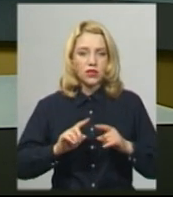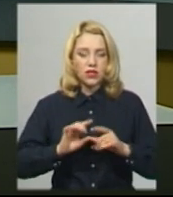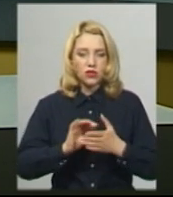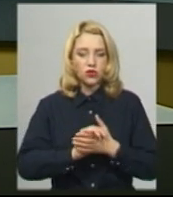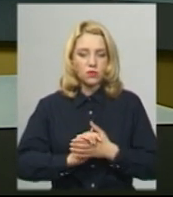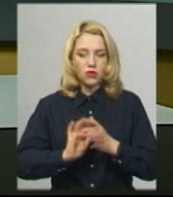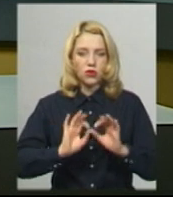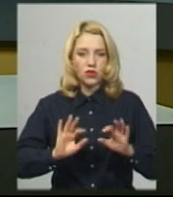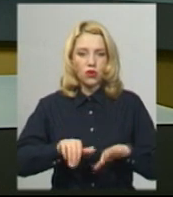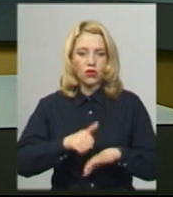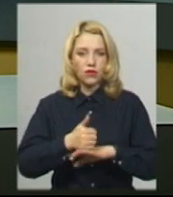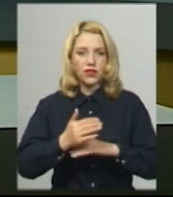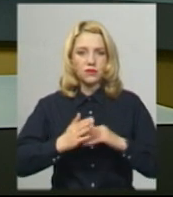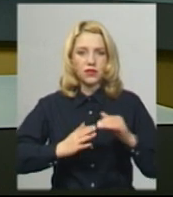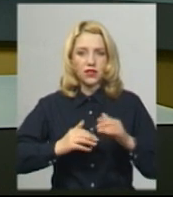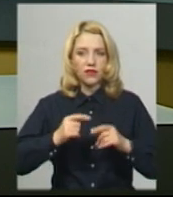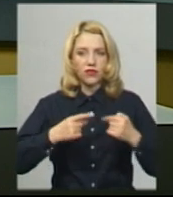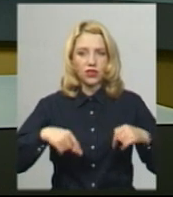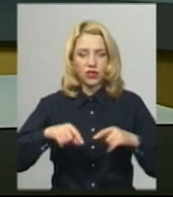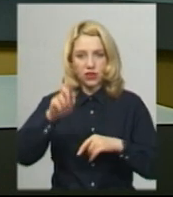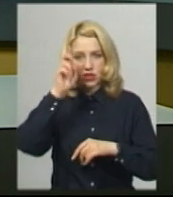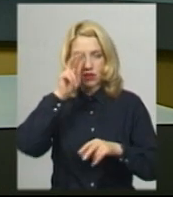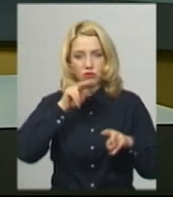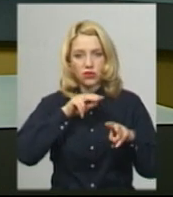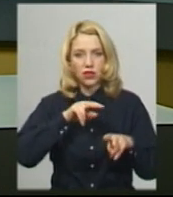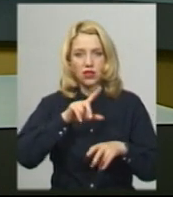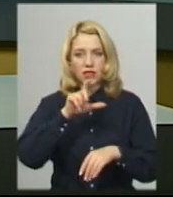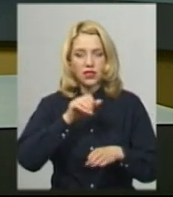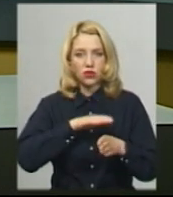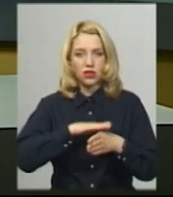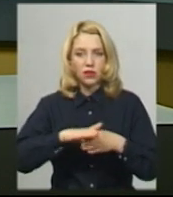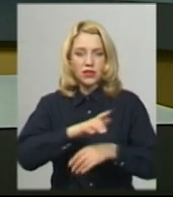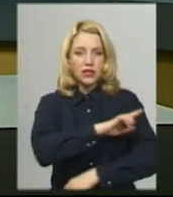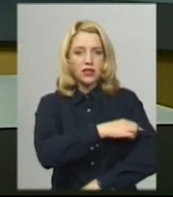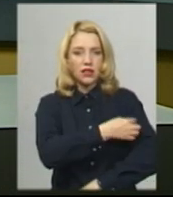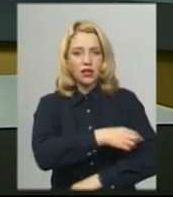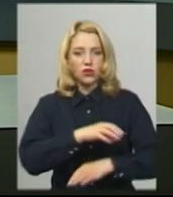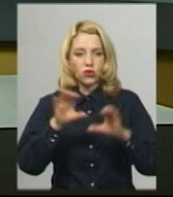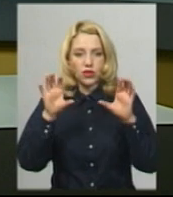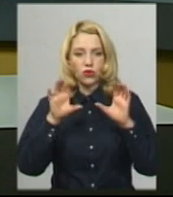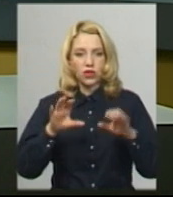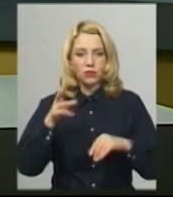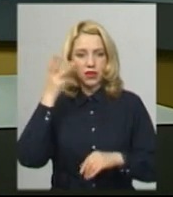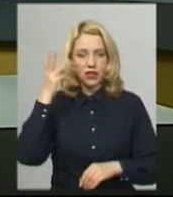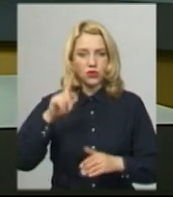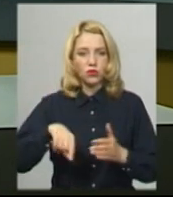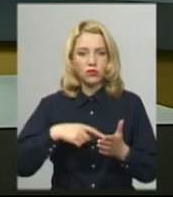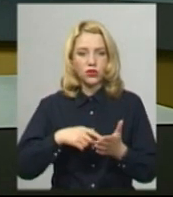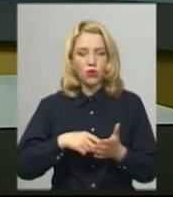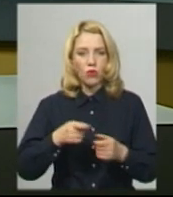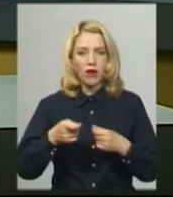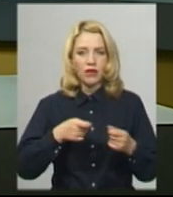сказала головна спеціалістка відділу державного нагляду за дотриманням санітарного законодавства Хмельницького міського